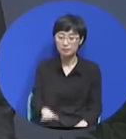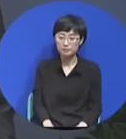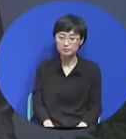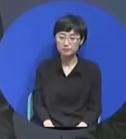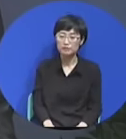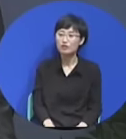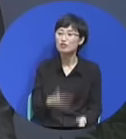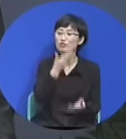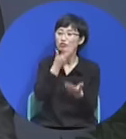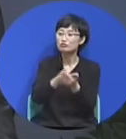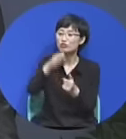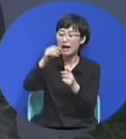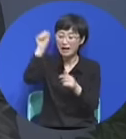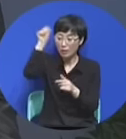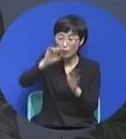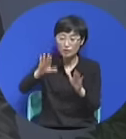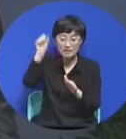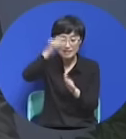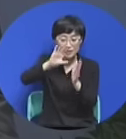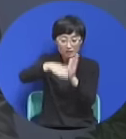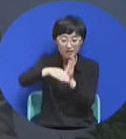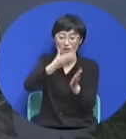우리 말중이자들 보고 그런 얘기를 했어요.